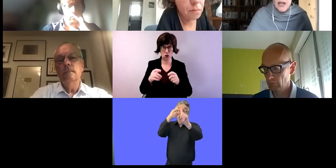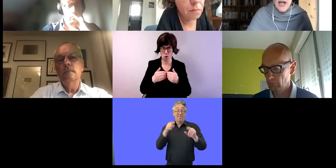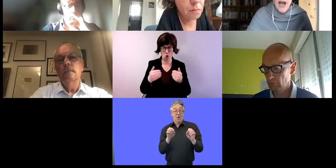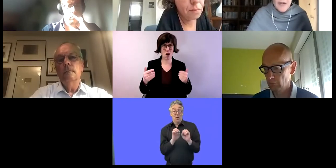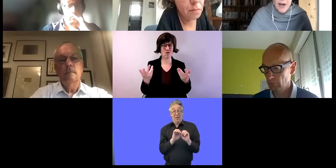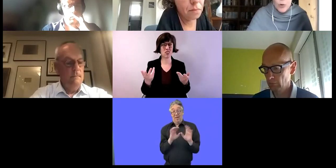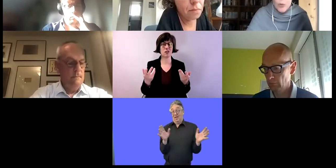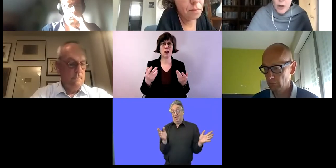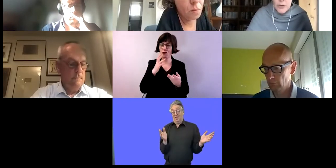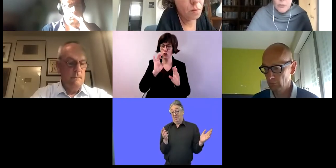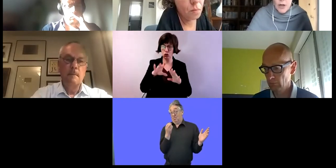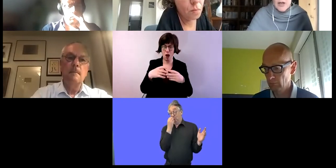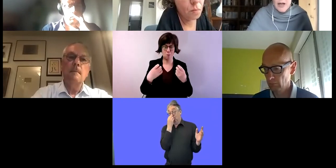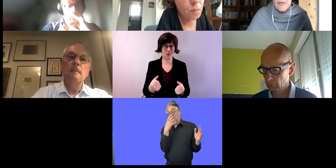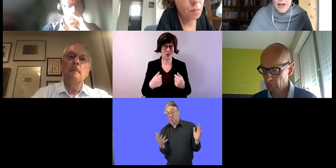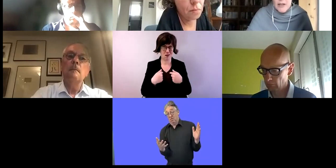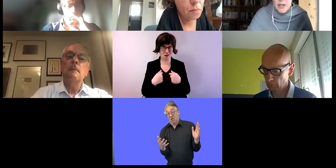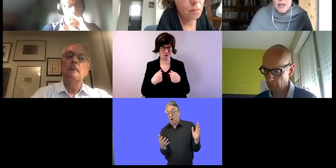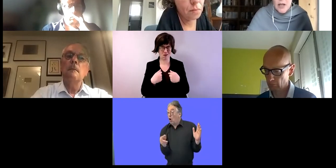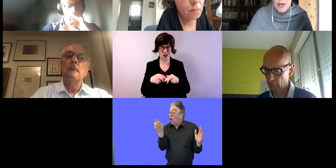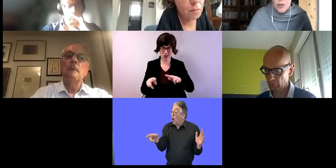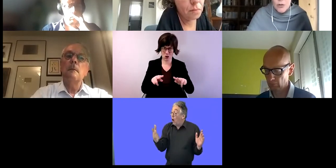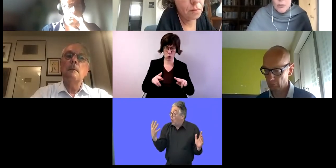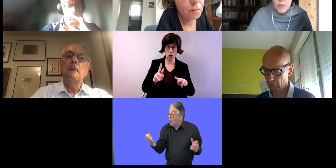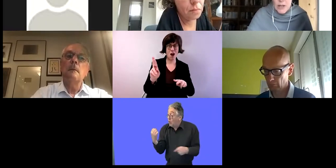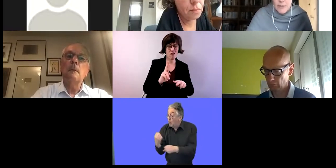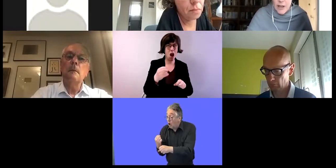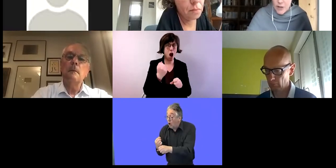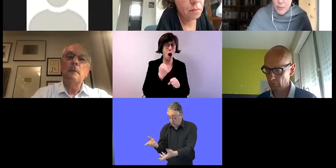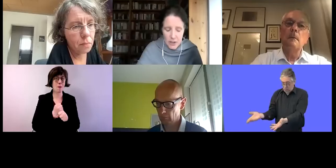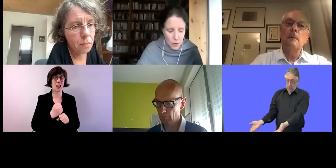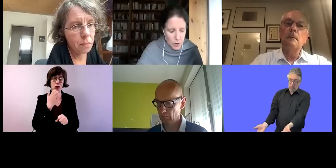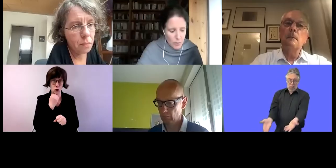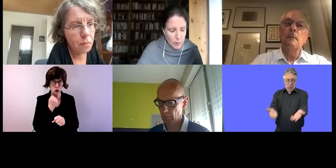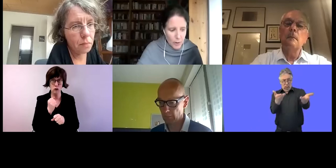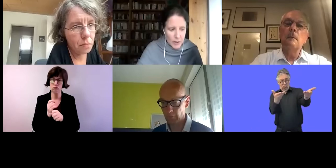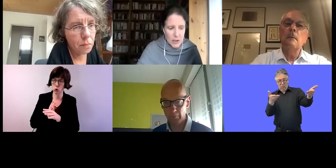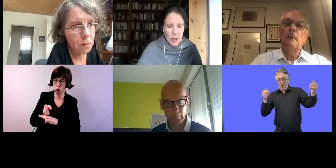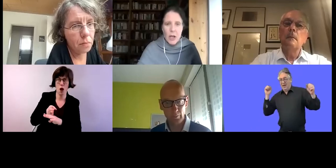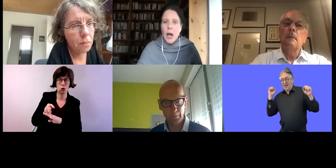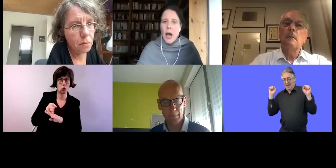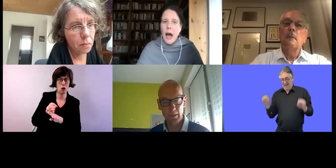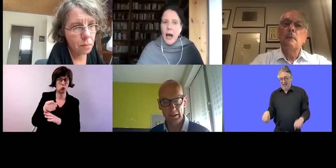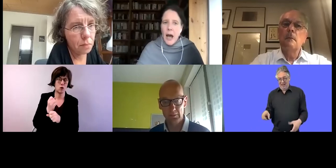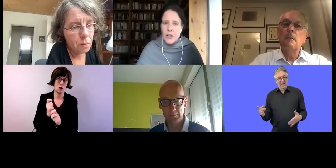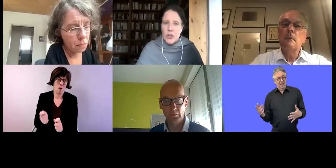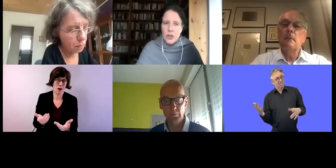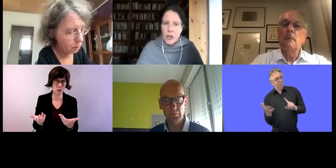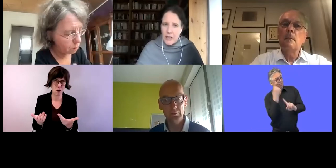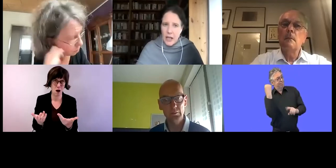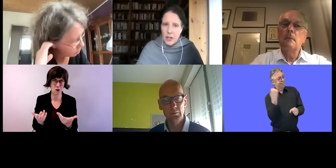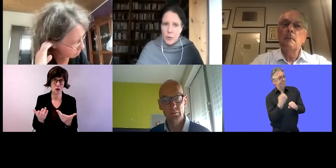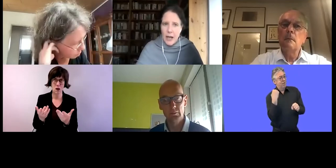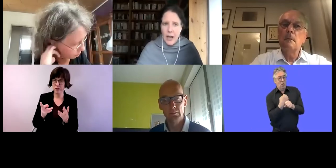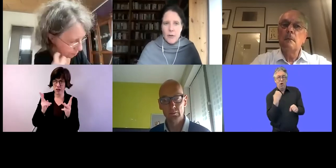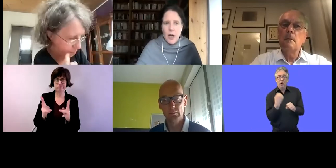darin, dass man sicherstellen möchte, dass alle, die arbeiten wollen, Zugang bekommen können zu bedeutsamer